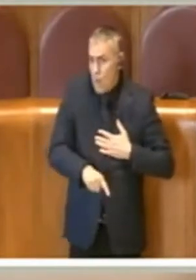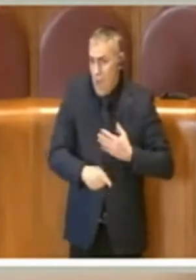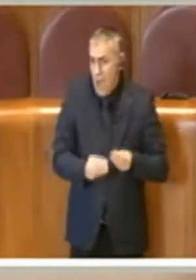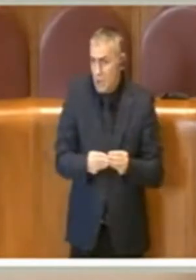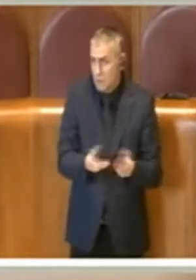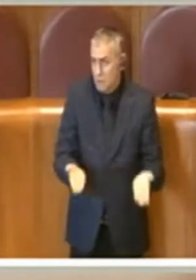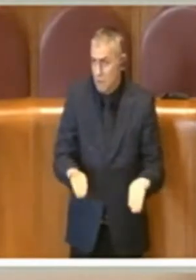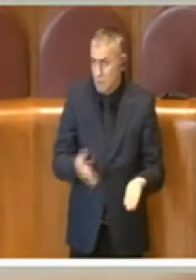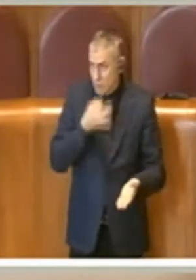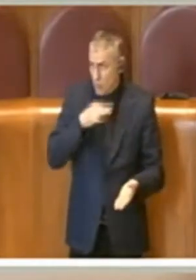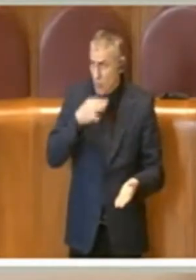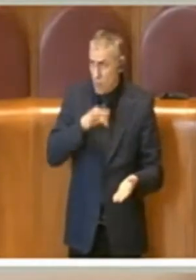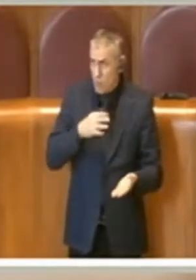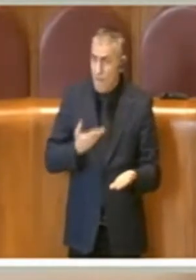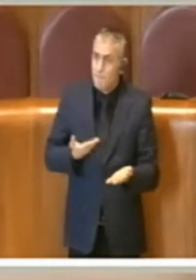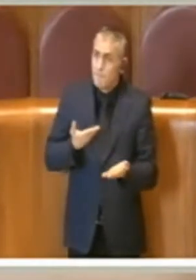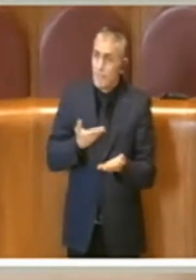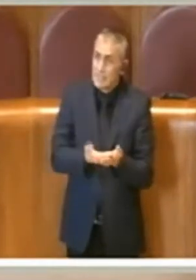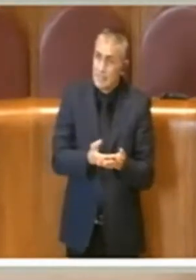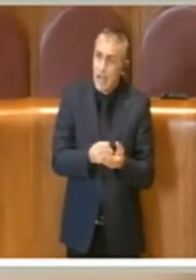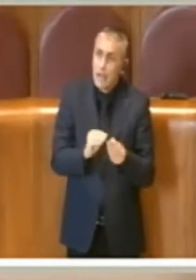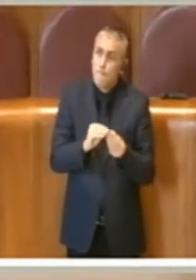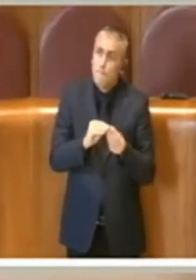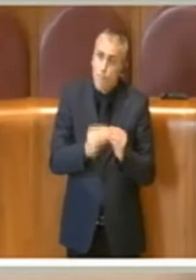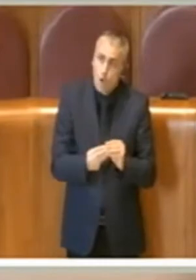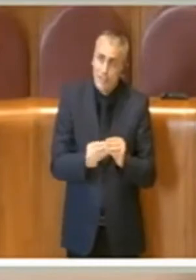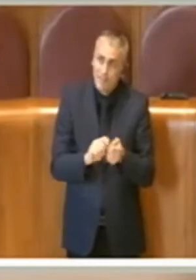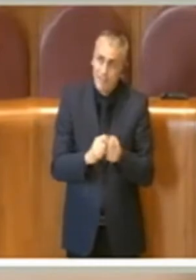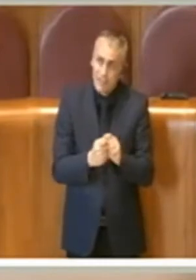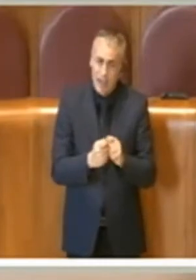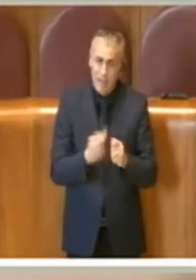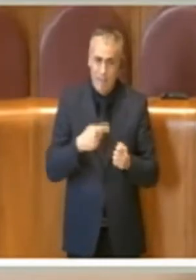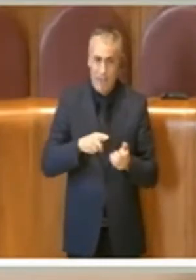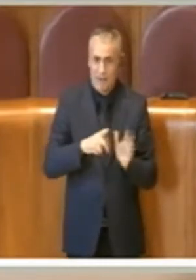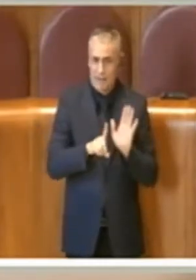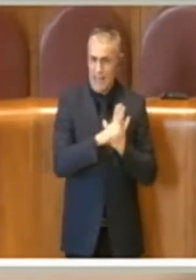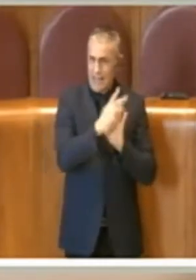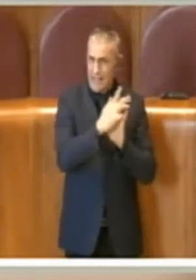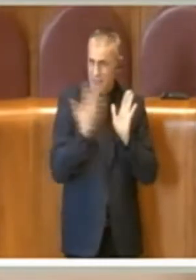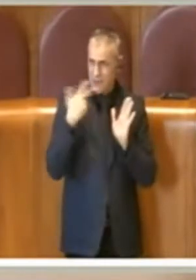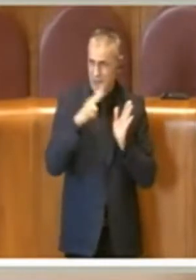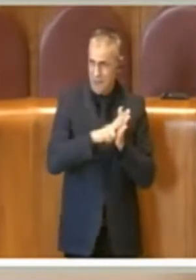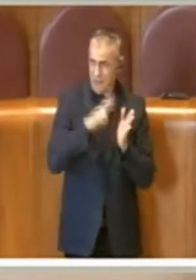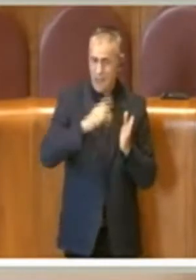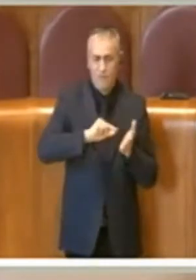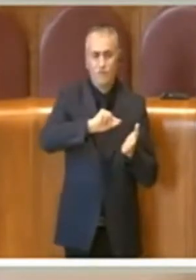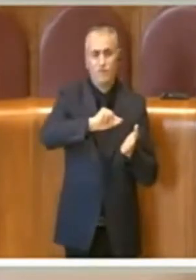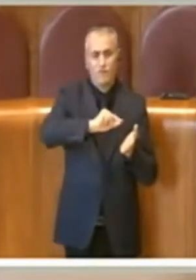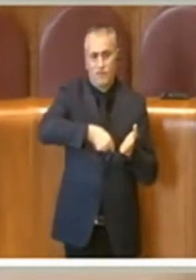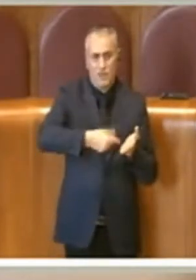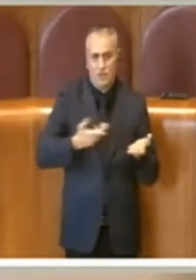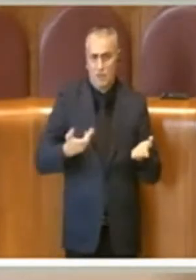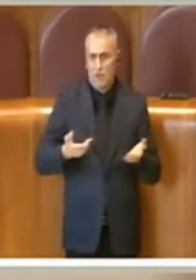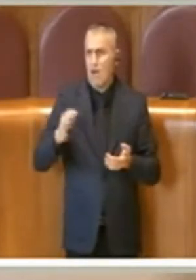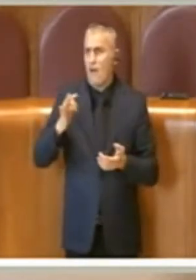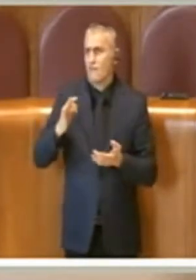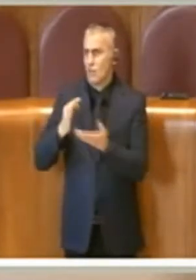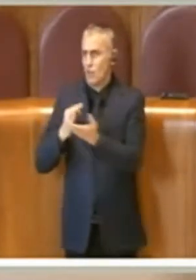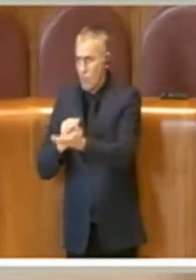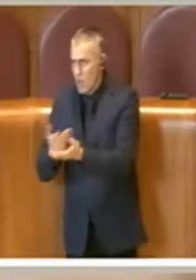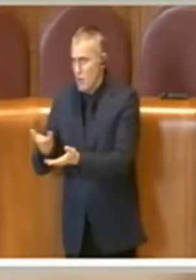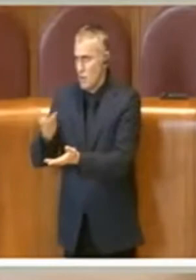presentando una modifica alla delibera di assemblea capitolina a firma di figliomeni, di